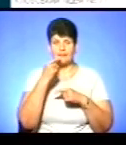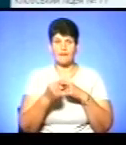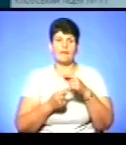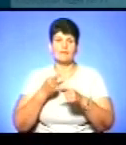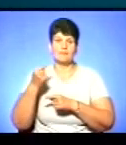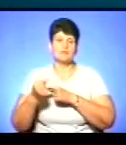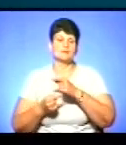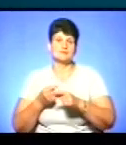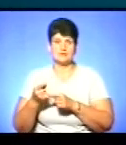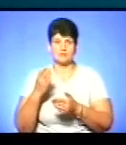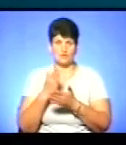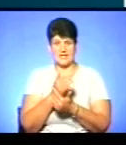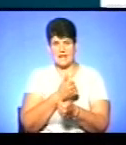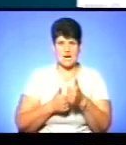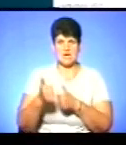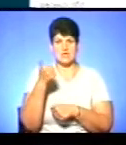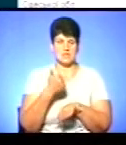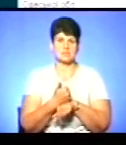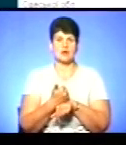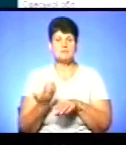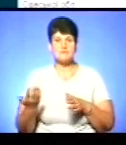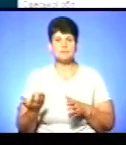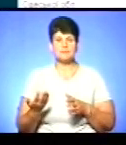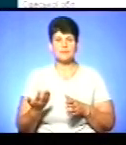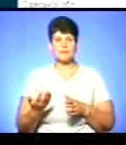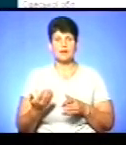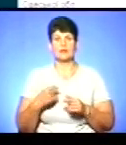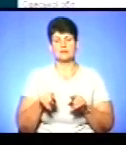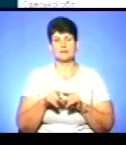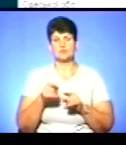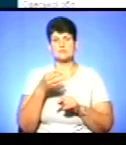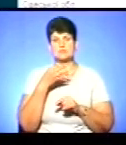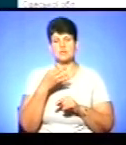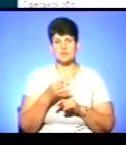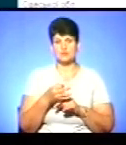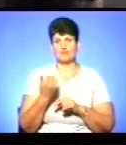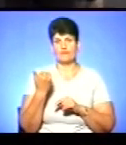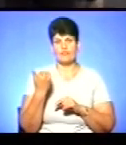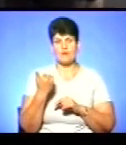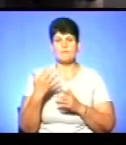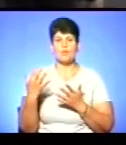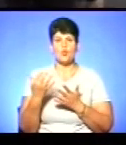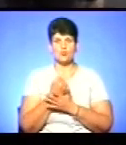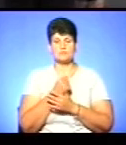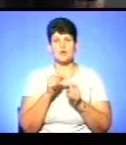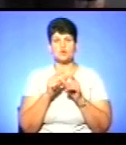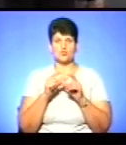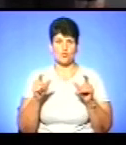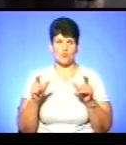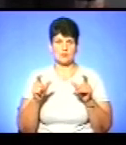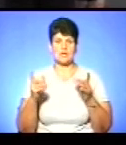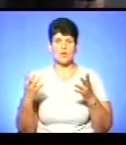у нас є в лідерах. Знову таки, скажу вам, що успіх школи і успіх